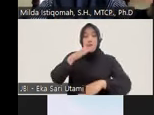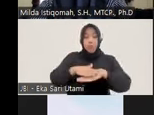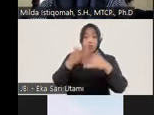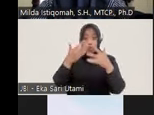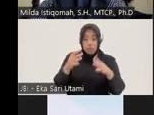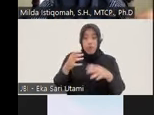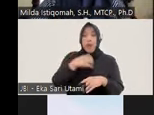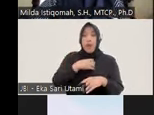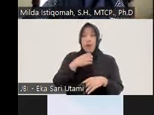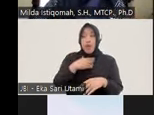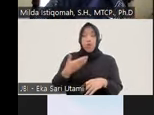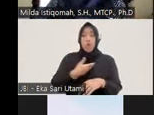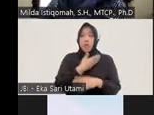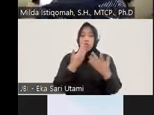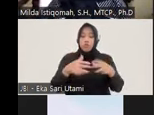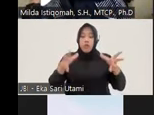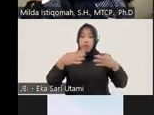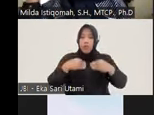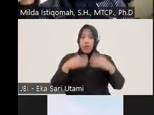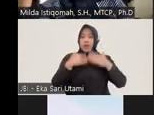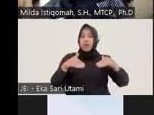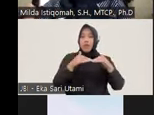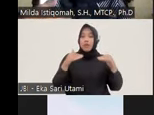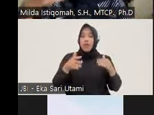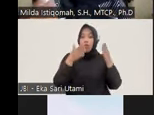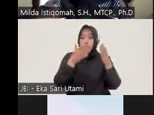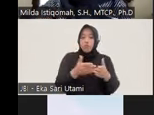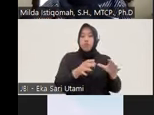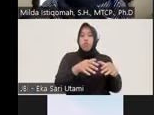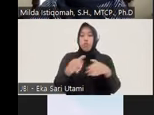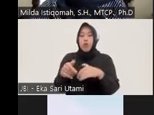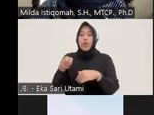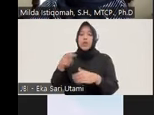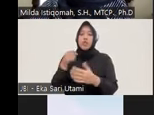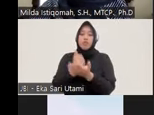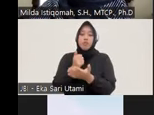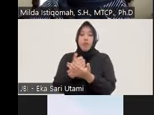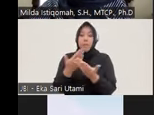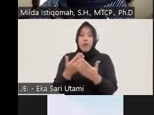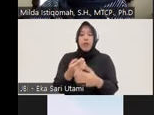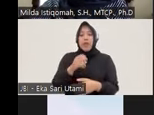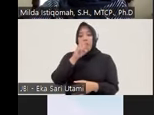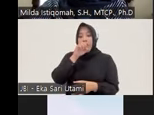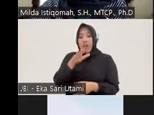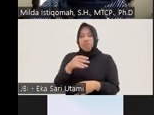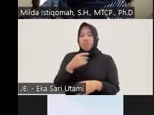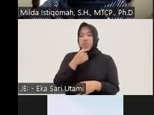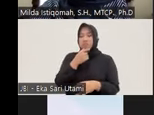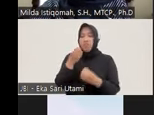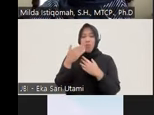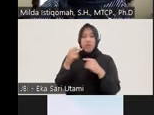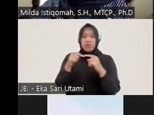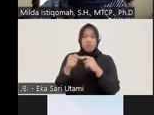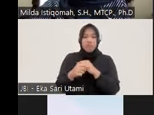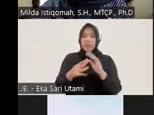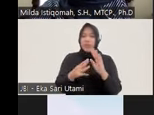hak korban ini sudah mendapatkan keadilan bagi para pihak ya itu ini sebetulnya adalah statement yang misleading ya statement yang